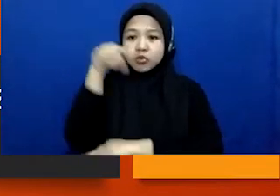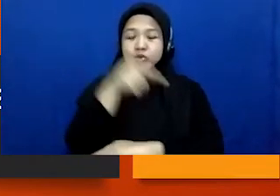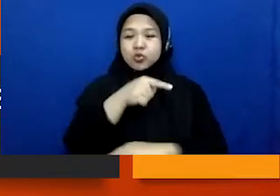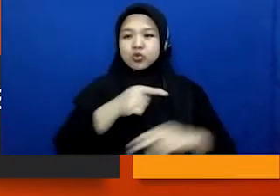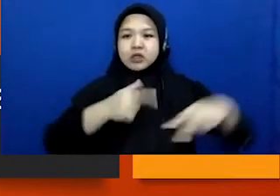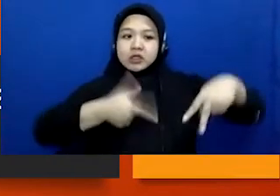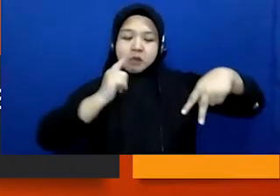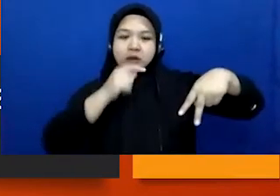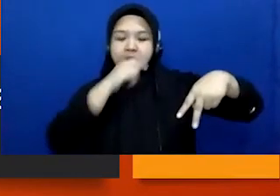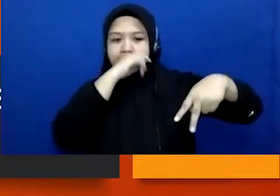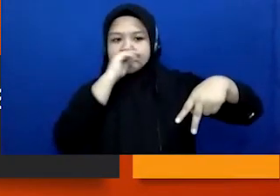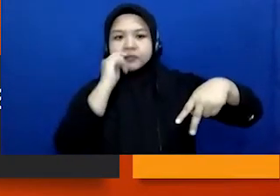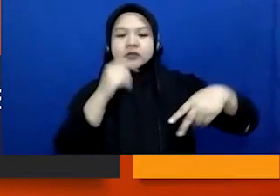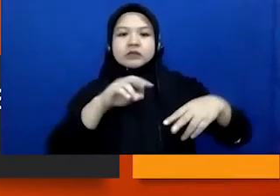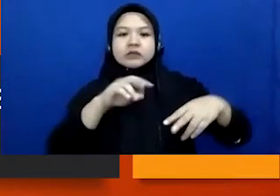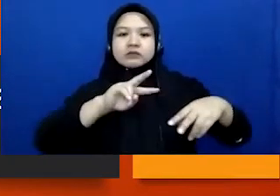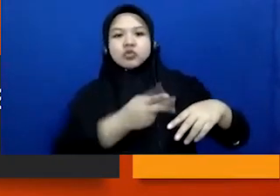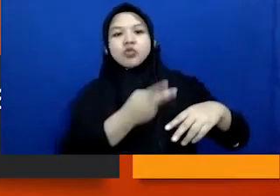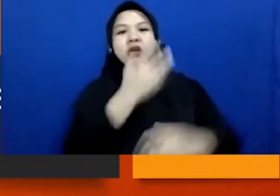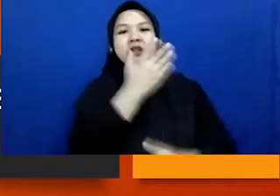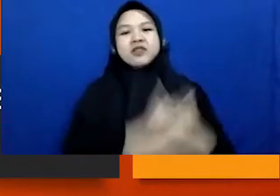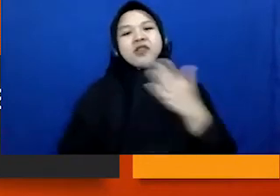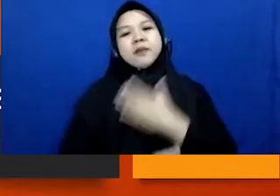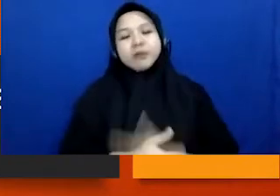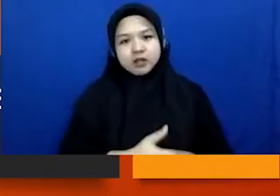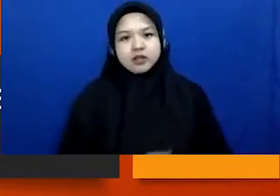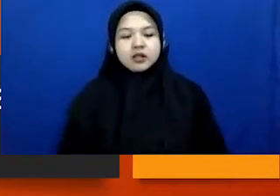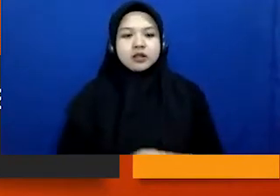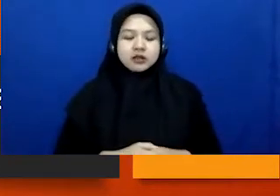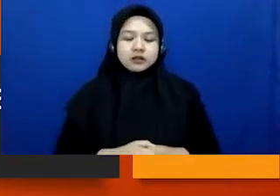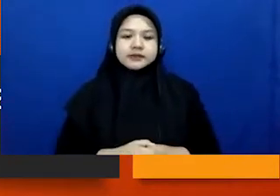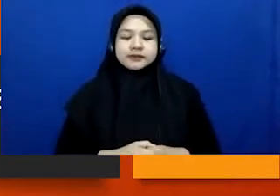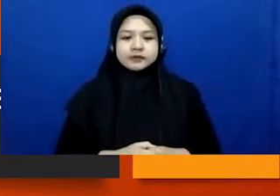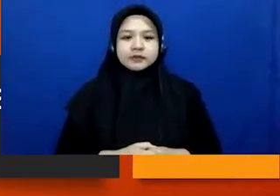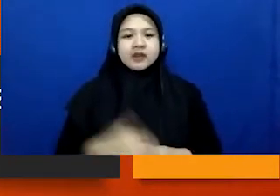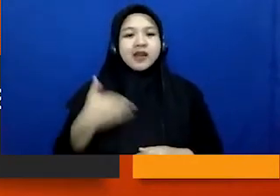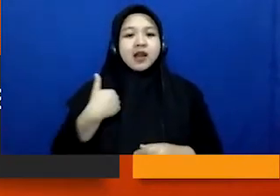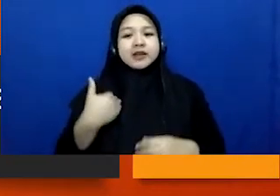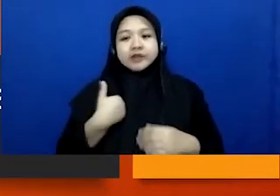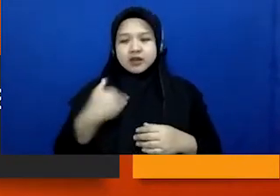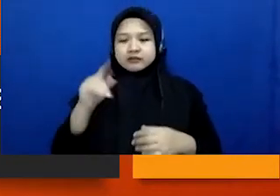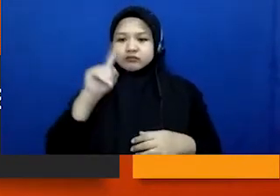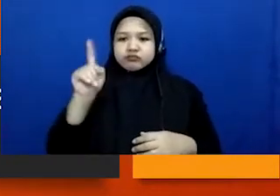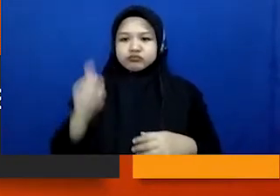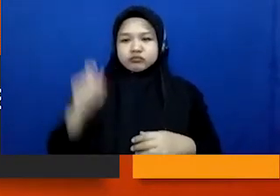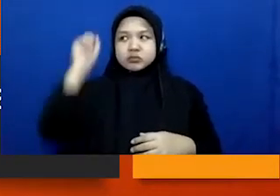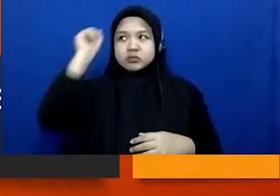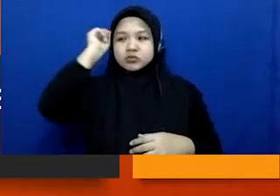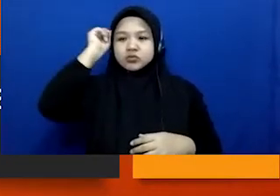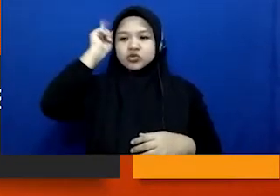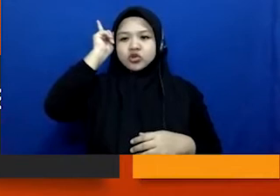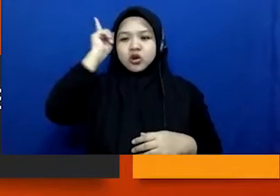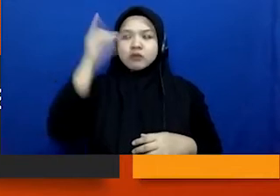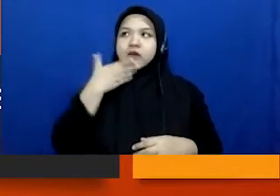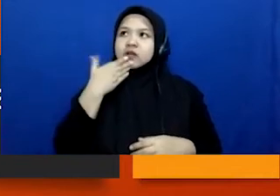itu rata-rata menjadi defable kemudian. Nah, ada serangkaian pertanyaan yang akan muncul